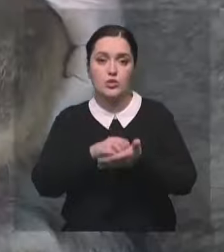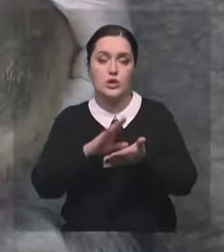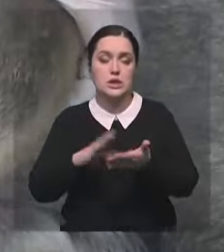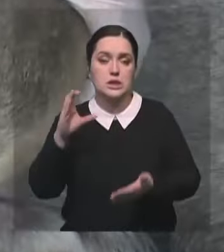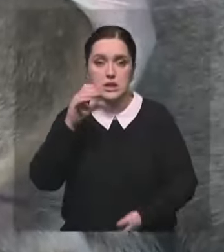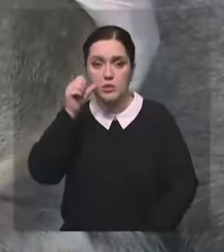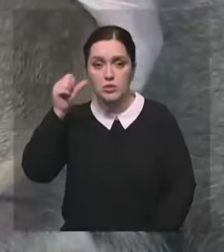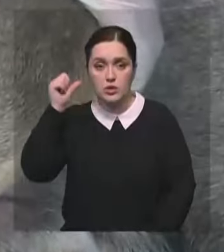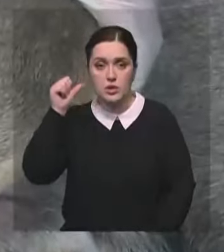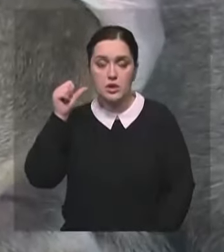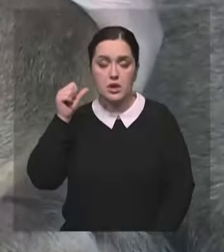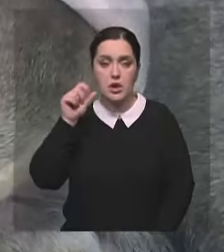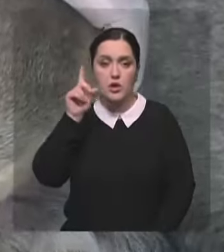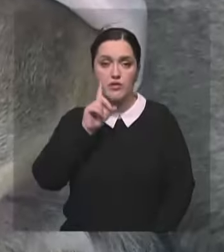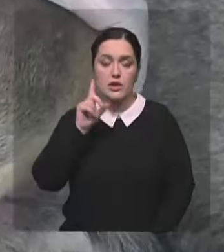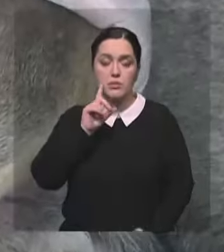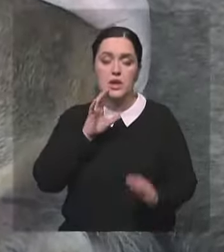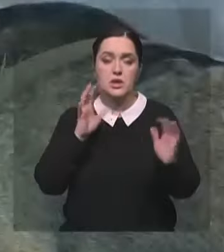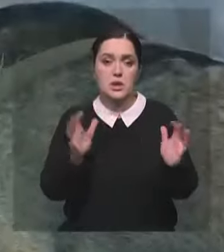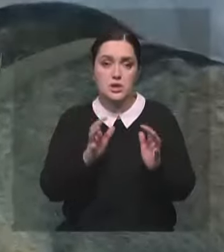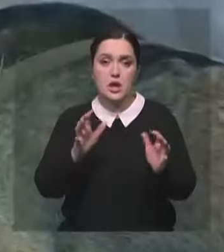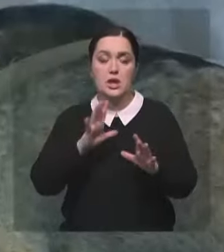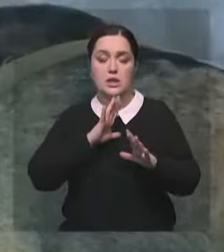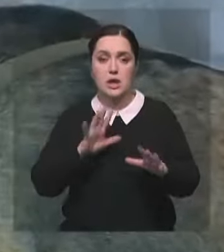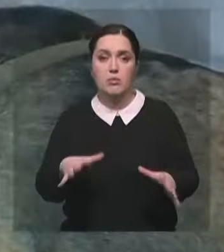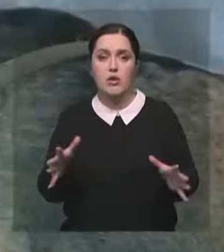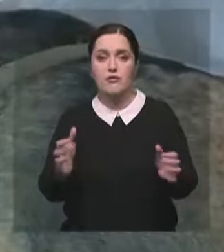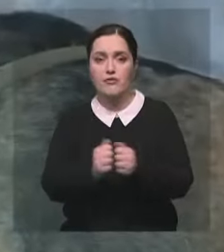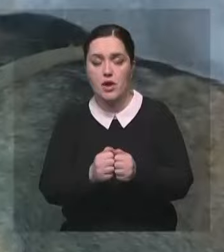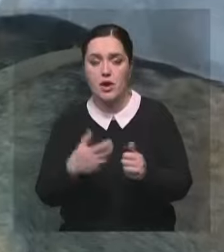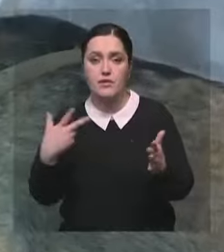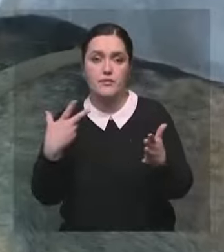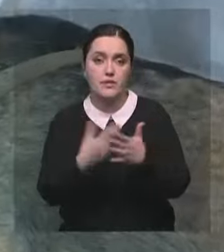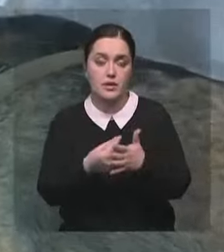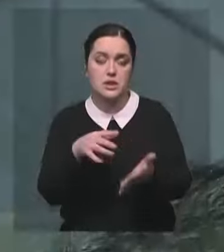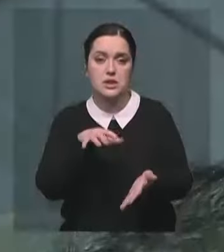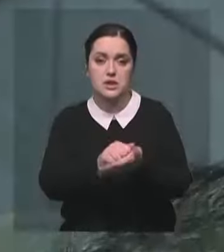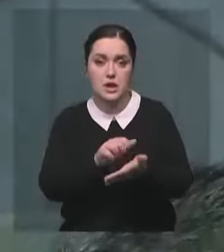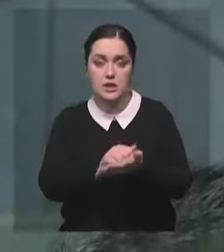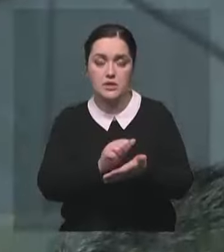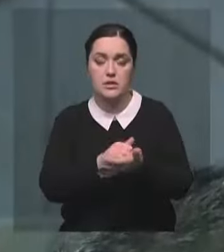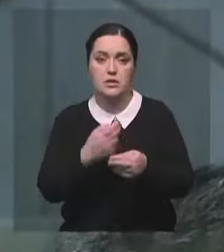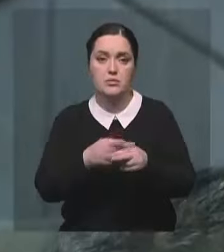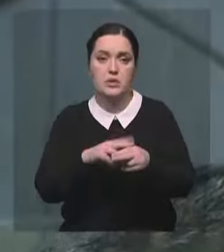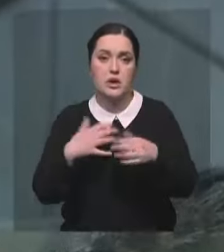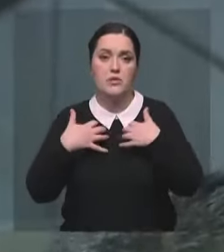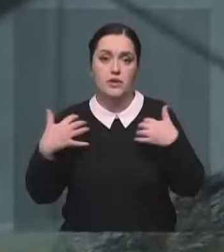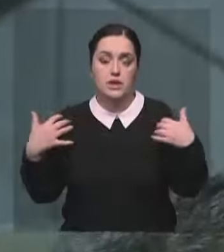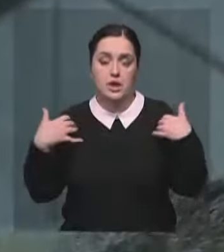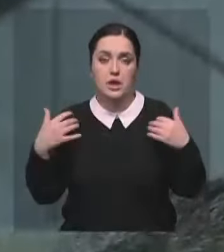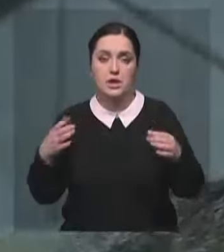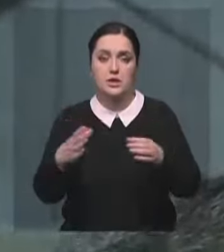года. Так как пункта временного содержания в городе еще не было, отловом вакцинации и стерилизацией занимались сотрудники ветеринарной станции.